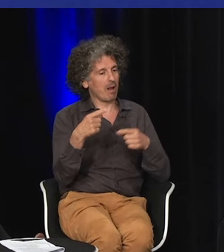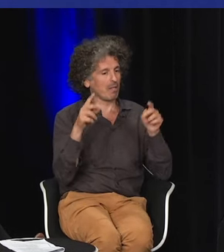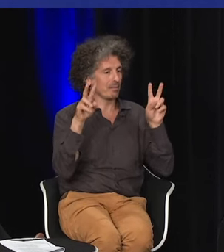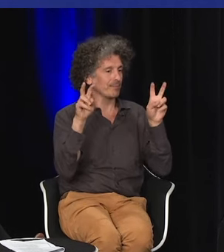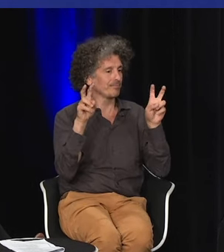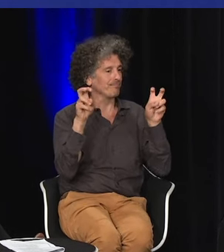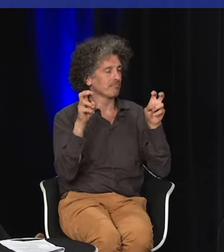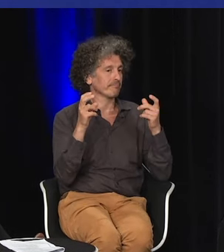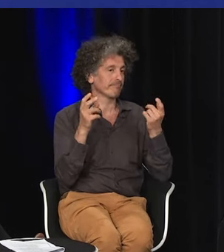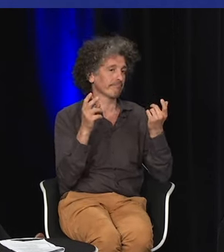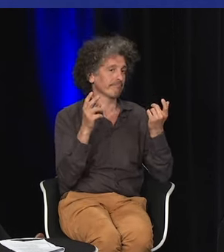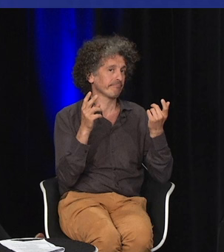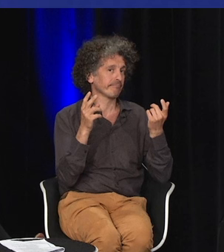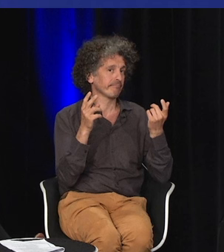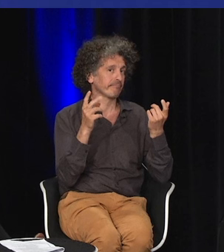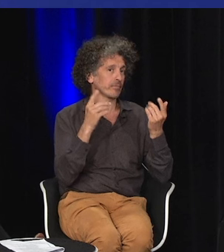chez les personnes sourdes